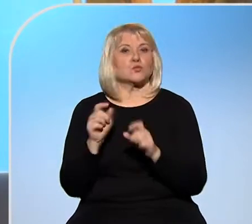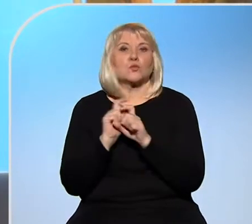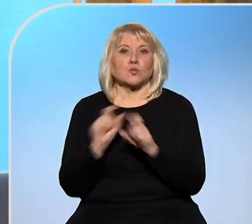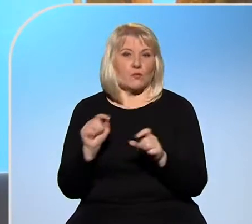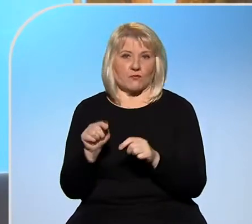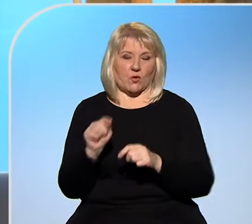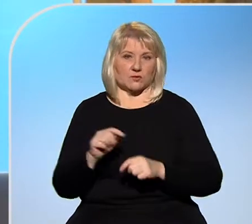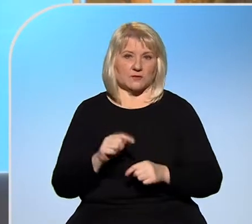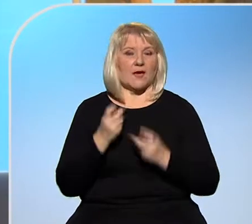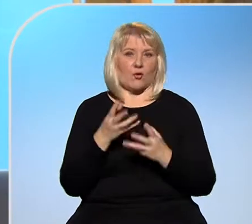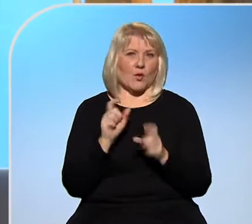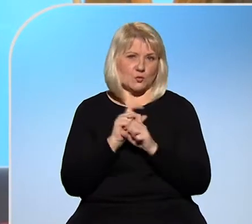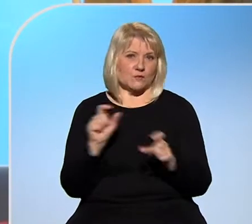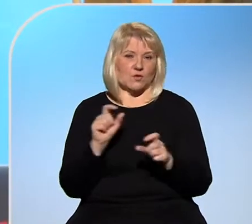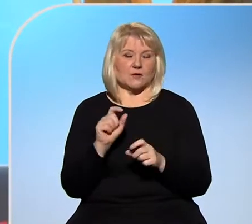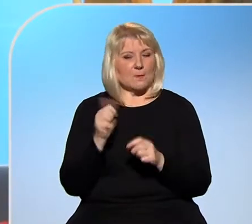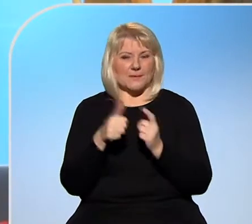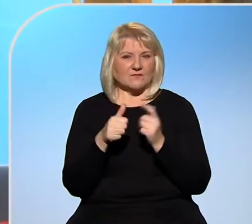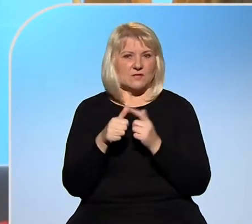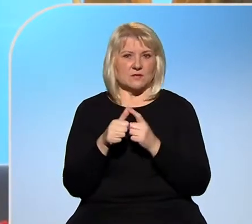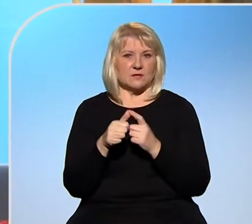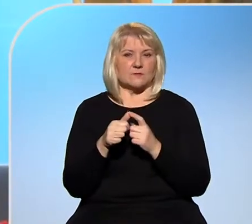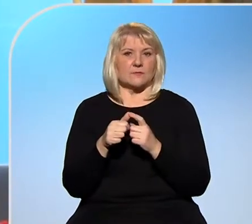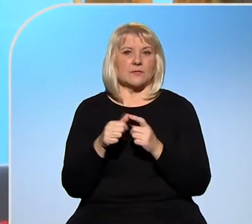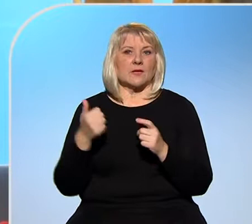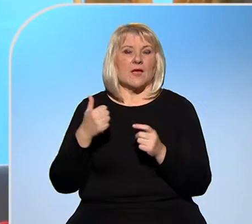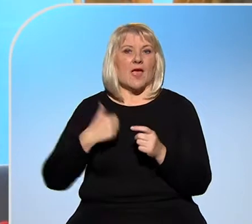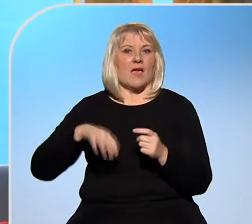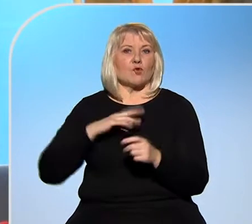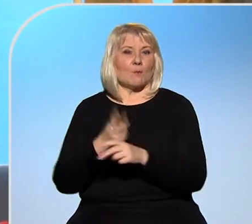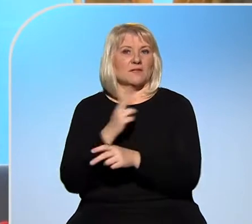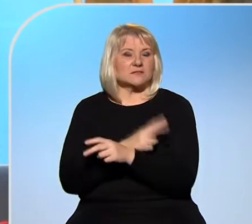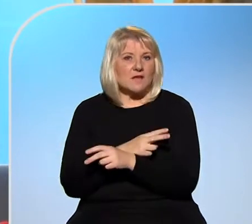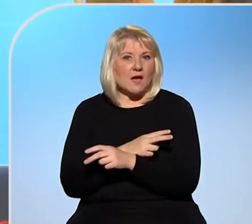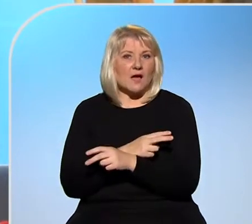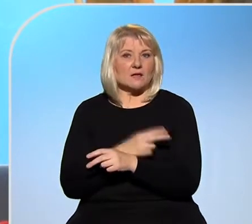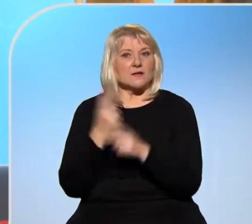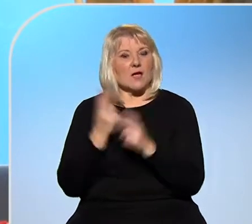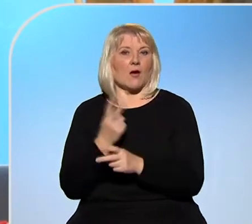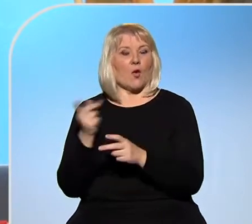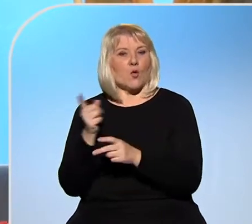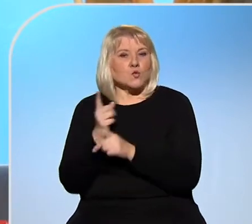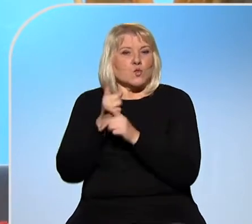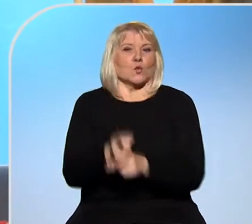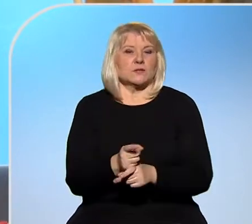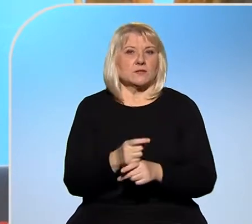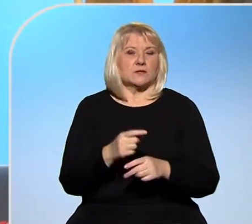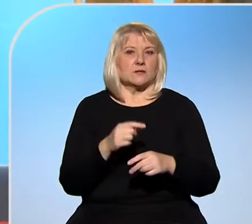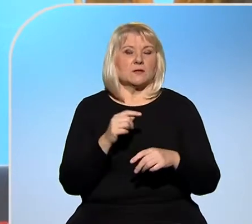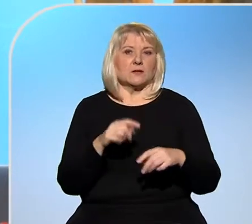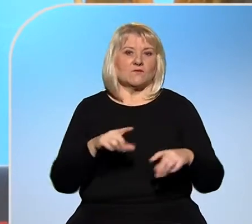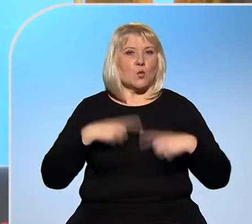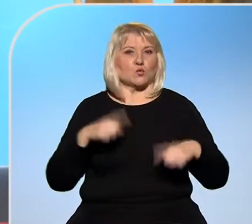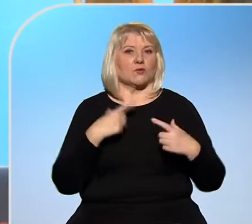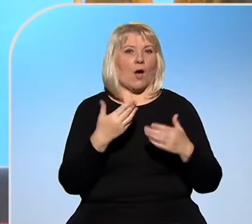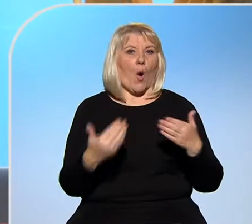takový nejzásadnější a tím je v podstatě tlak evropských zemí na to, abychom využívali obnovitelné zdroje pro získávání elektrické